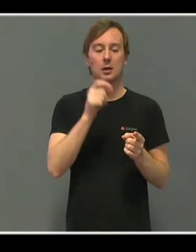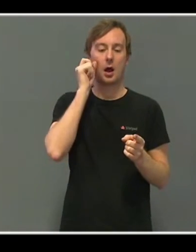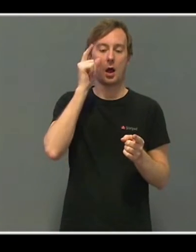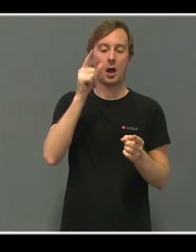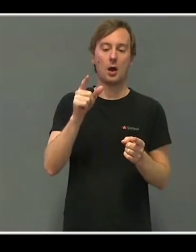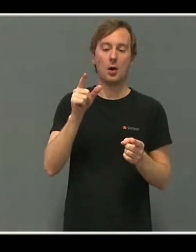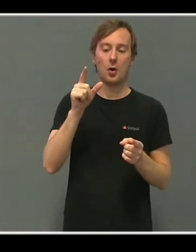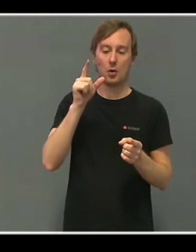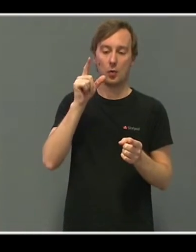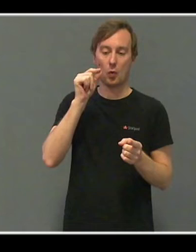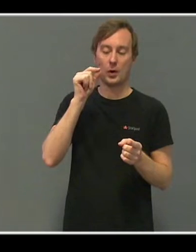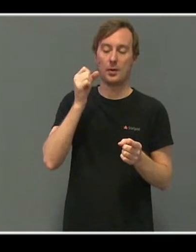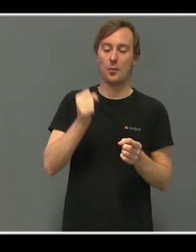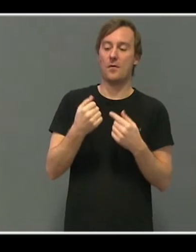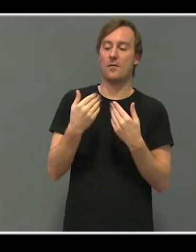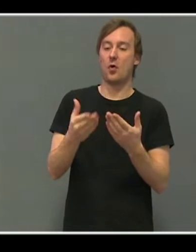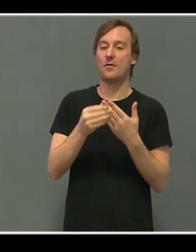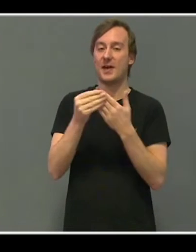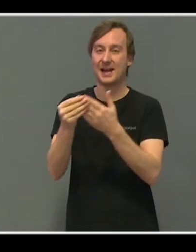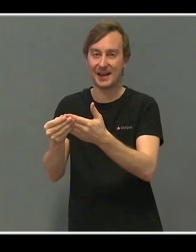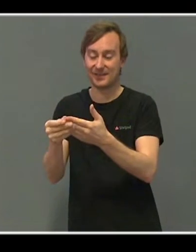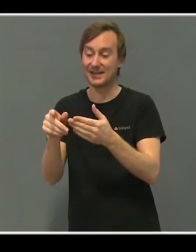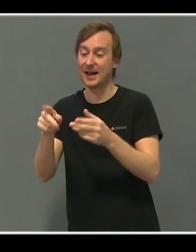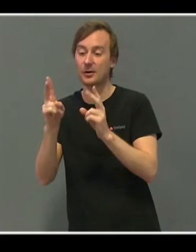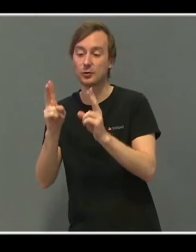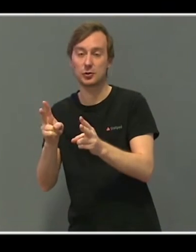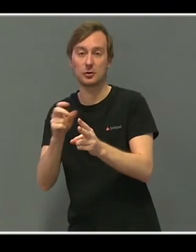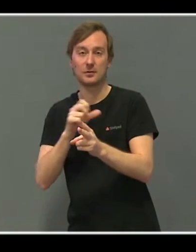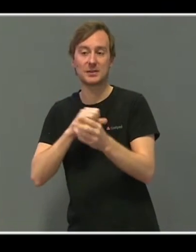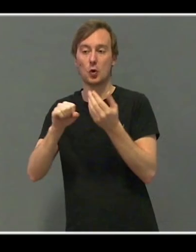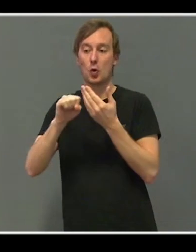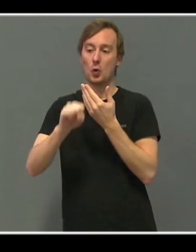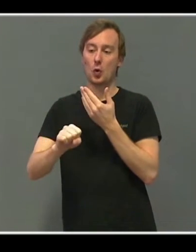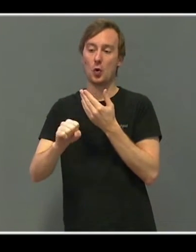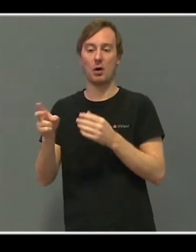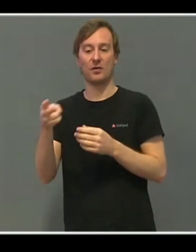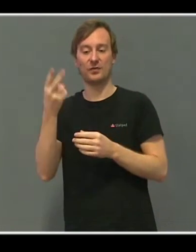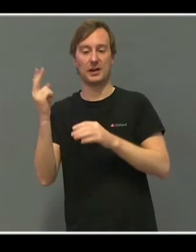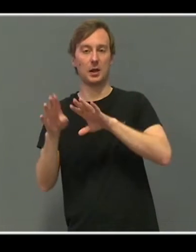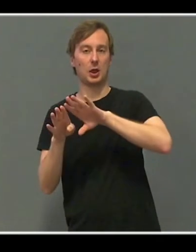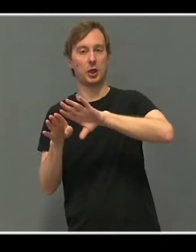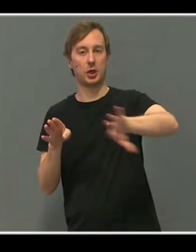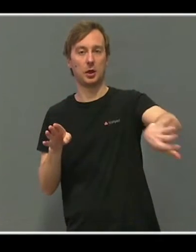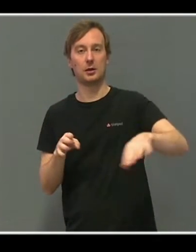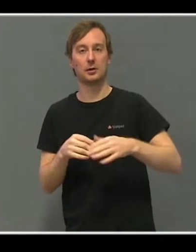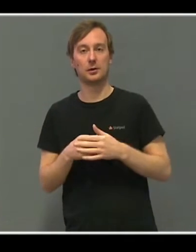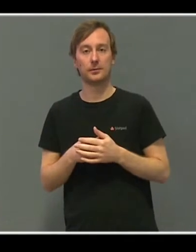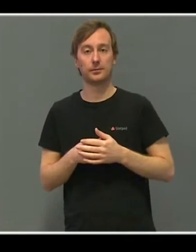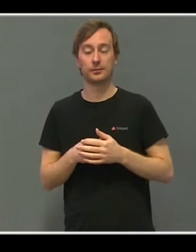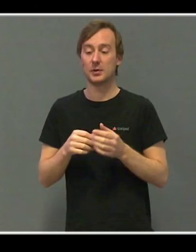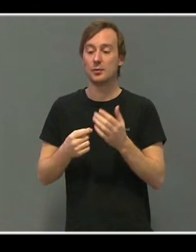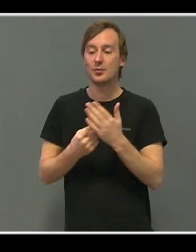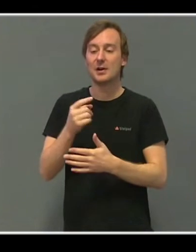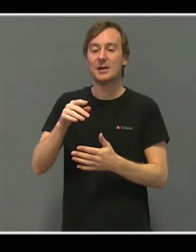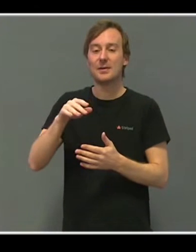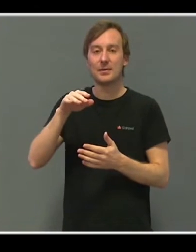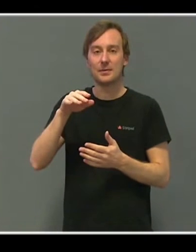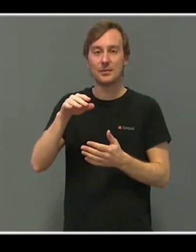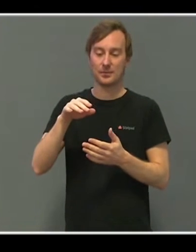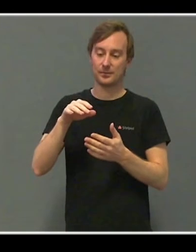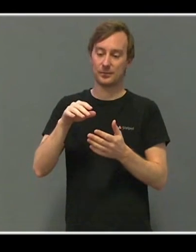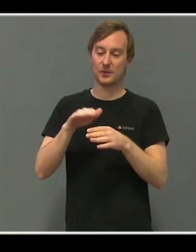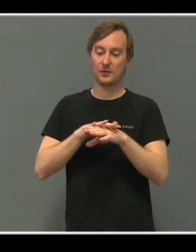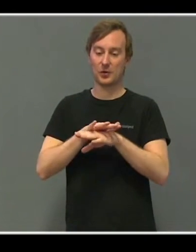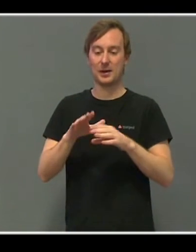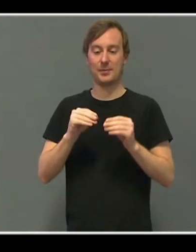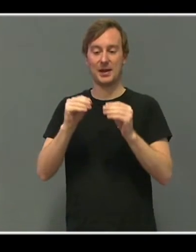kastet ut og si stygge ting og ha feil jargong. Men han er kanskje mer tilgjengelig for veiledning på den arenan, for dette er noe han mestrer.